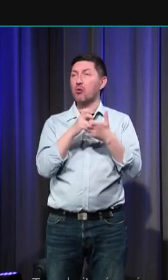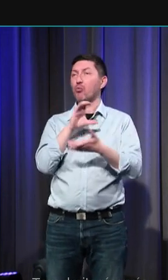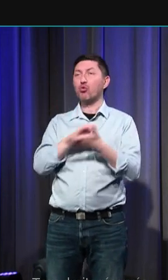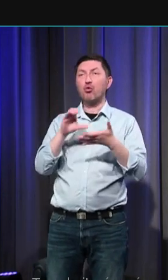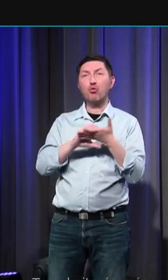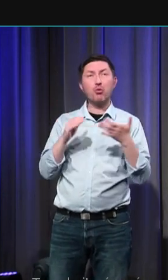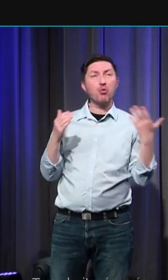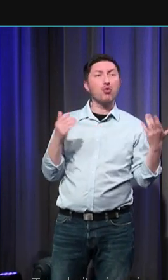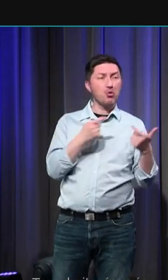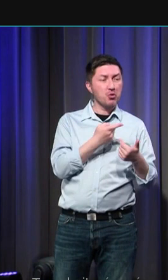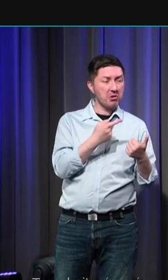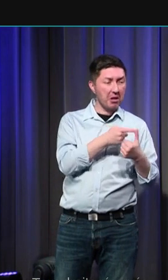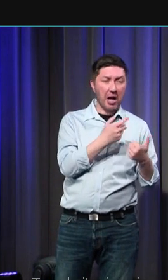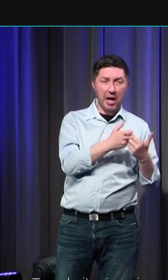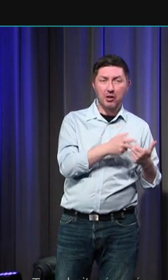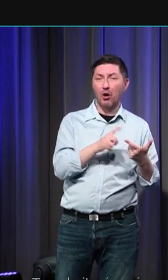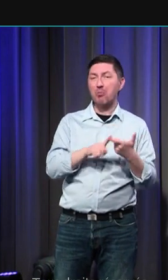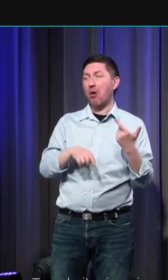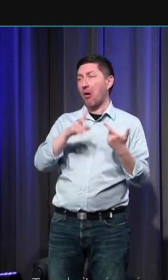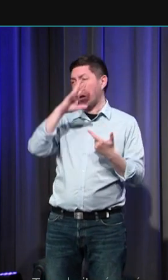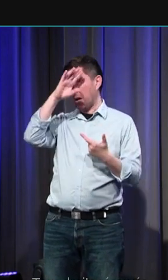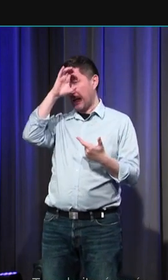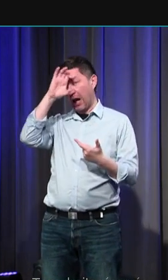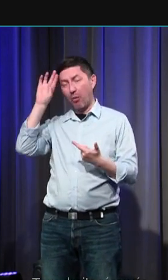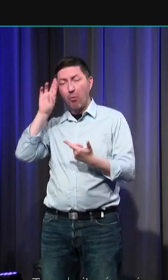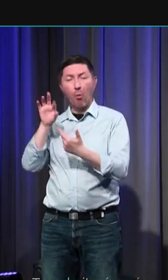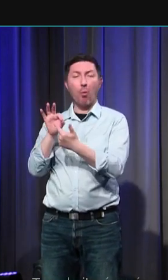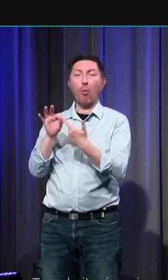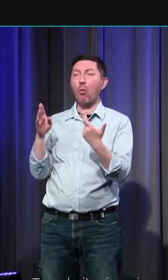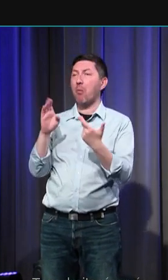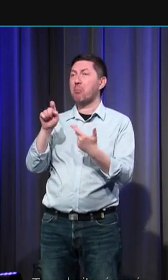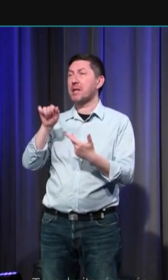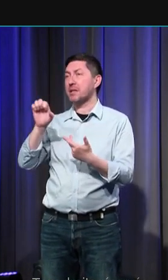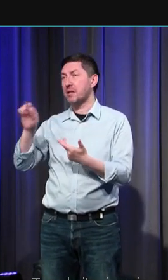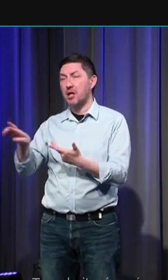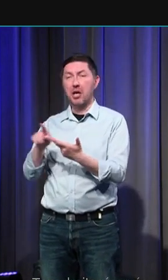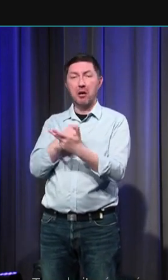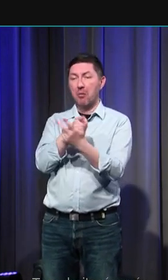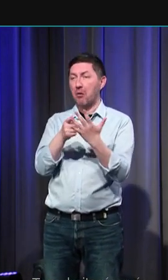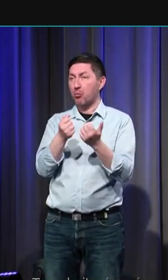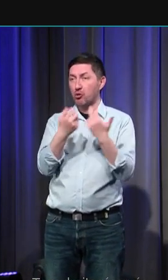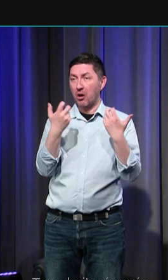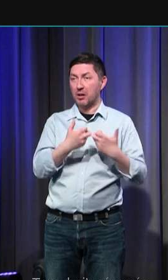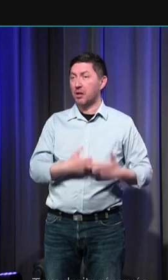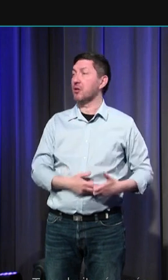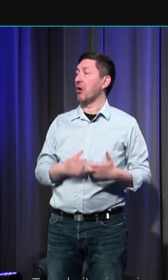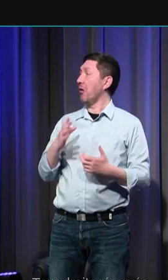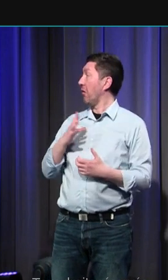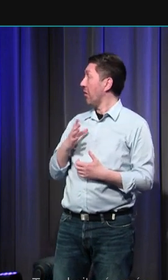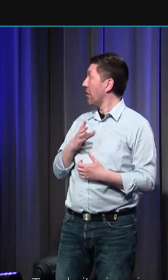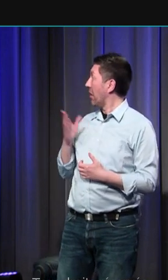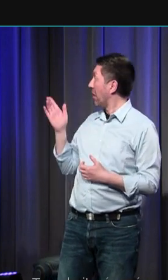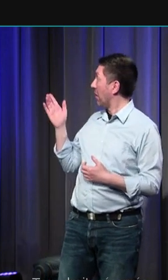à Clermont-Léraud en 1379 à Béziers en 1381 Mueron Mueron los